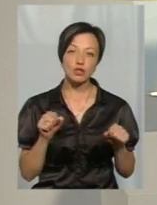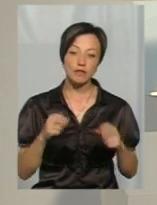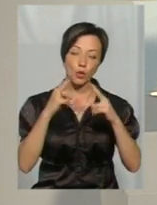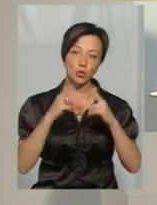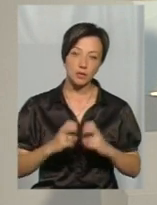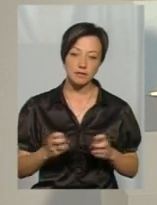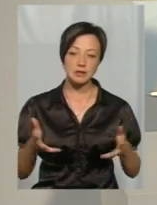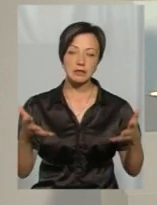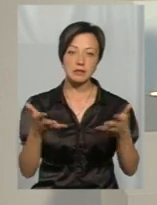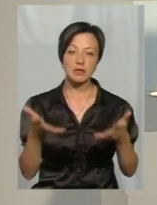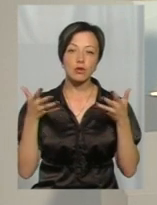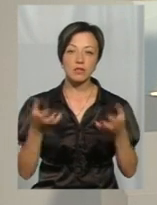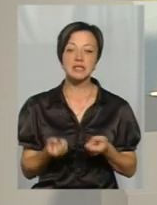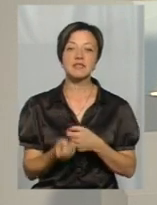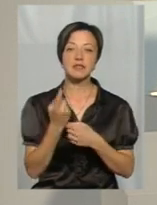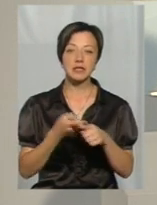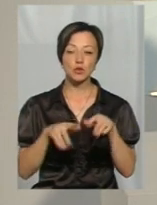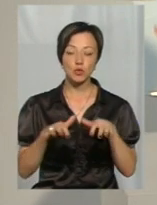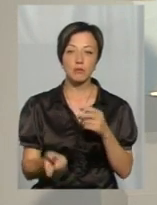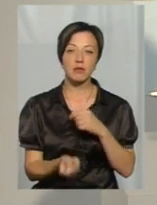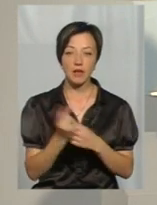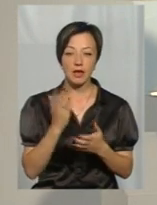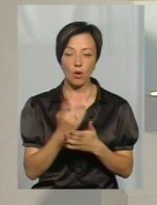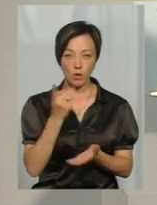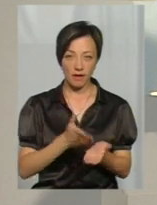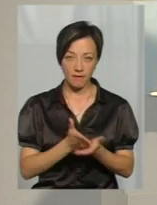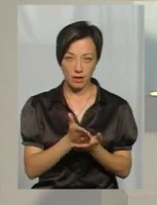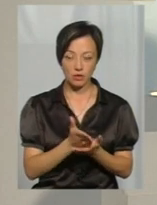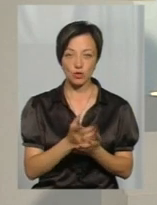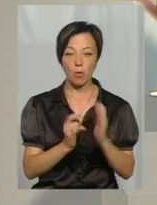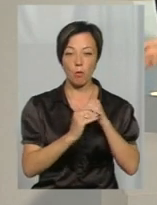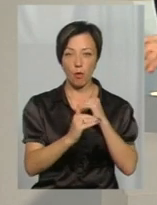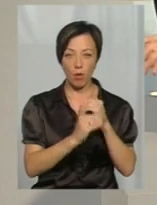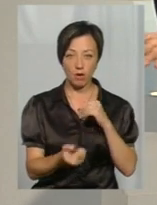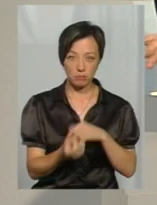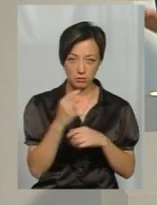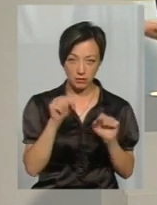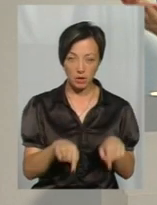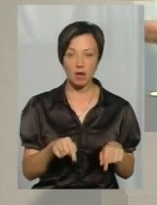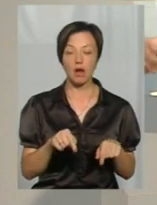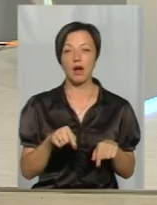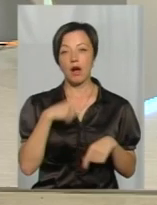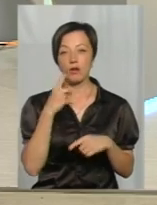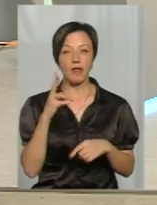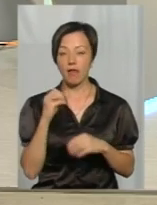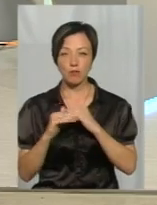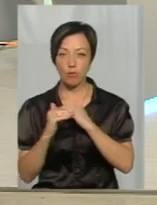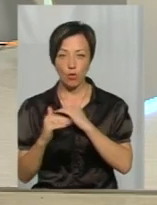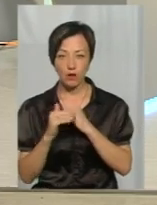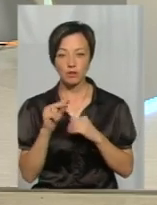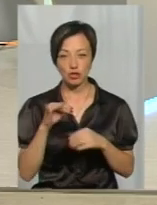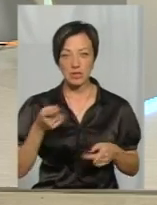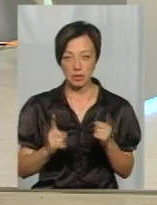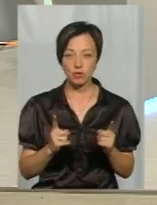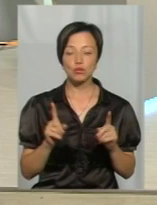досліджень, встановити, звідки ж такі ті жуки прийшли, тому що є одна версія, що з полів у людей, аграрії кажуть, що не з полів, щоб